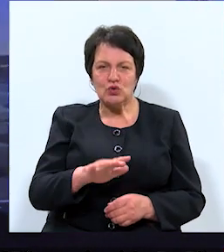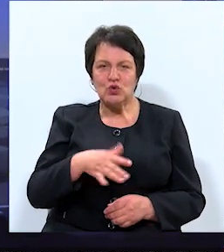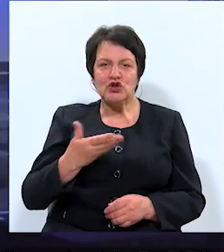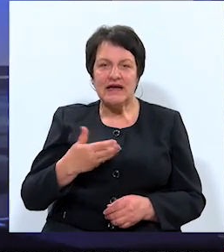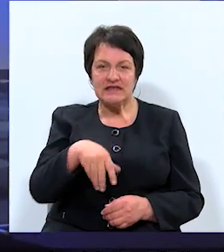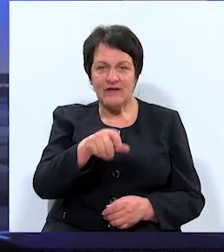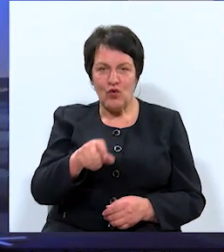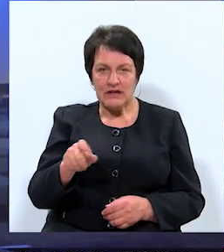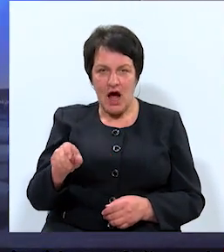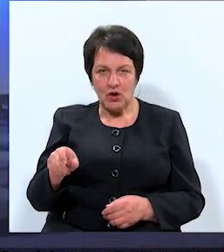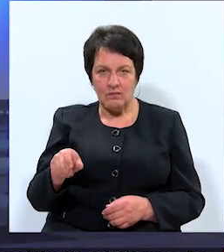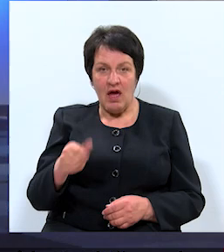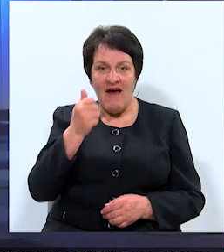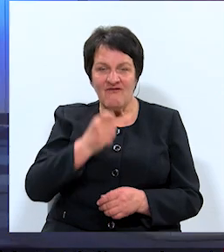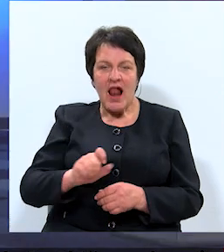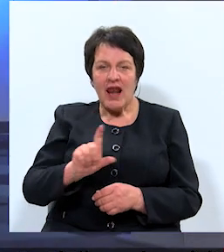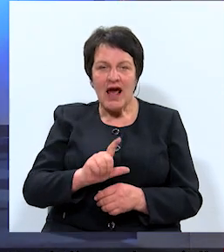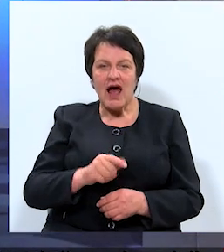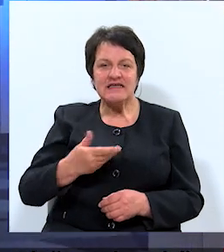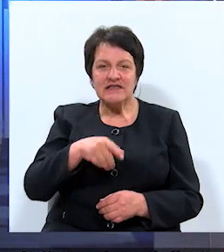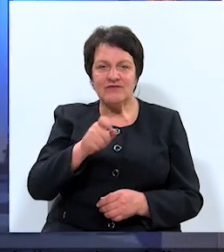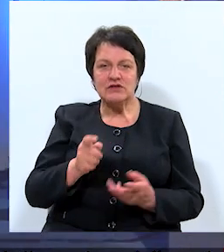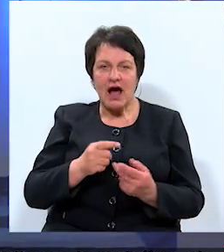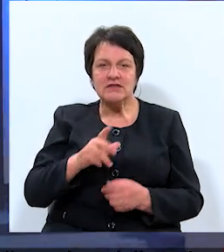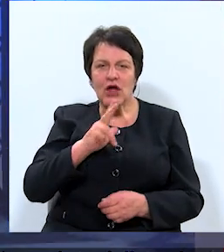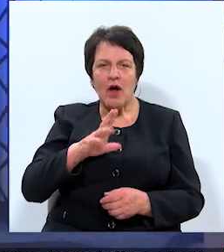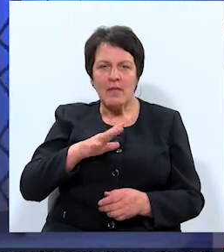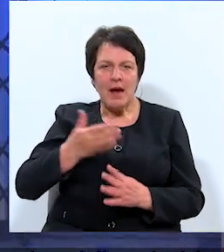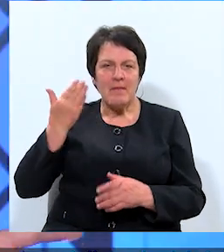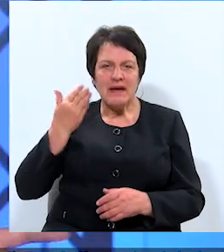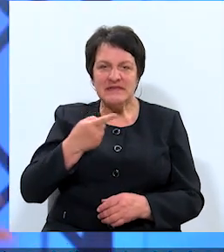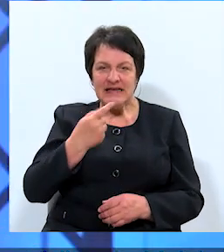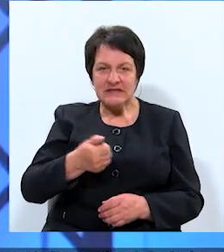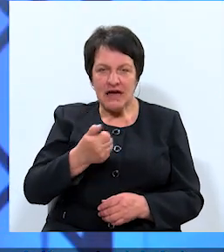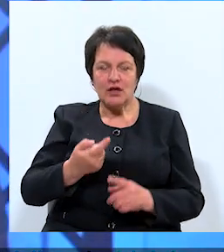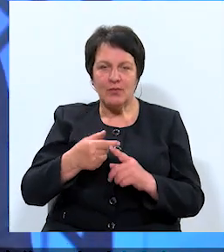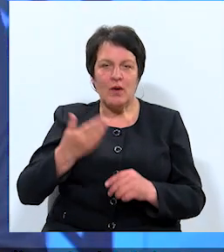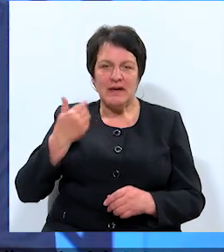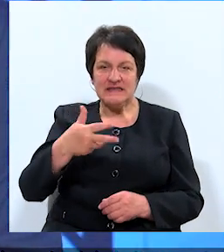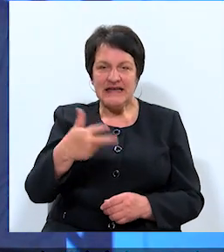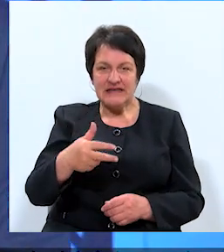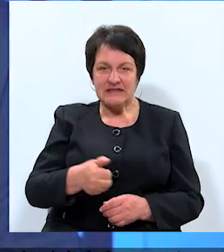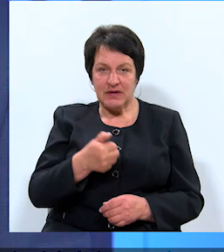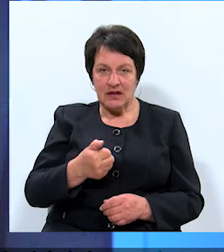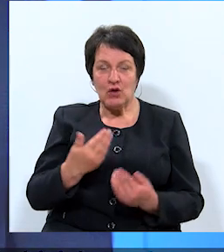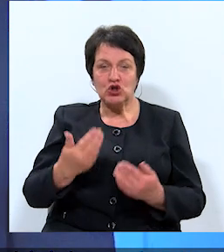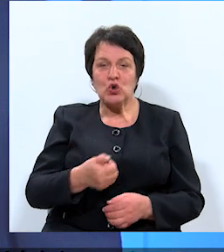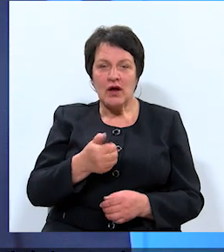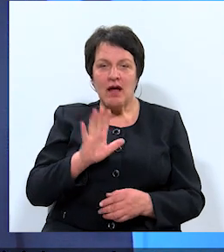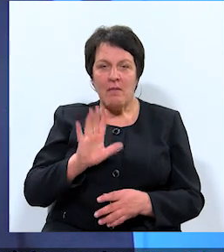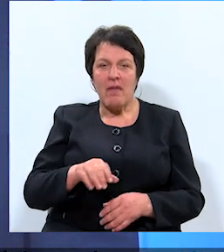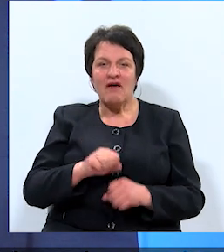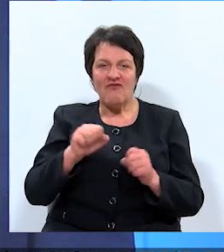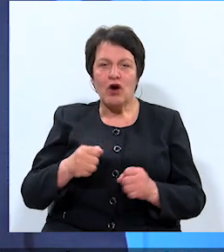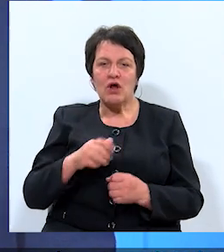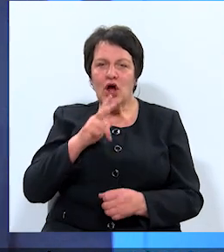iedzīvotāju. Vēl lielāks iedzīvotājs skaits Daugavpilī ir bijis pirms 100 gadiem un pirms 30 gadiem. Šogad par var